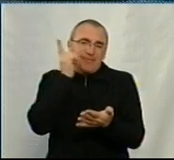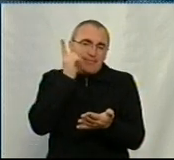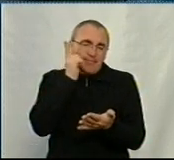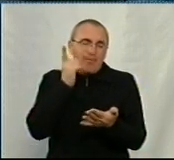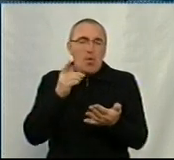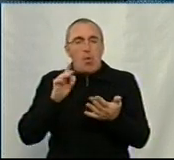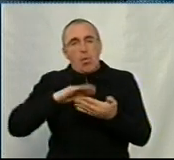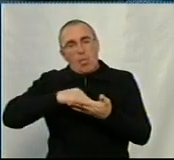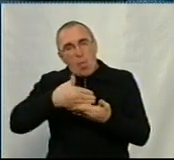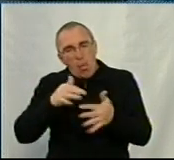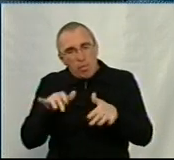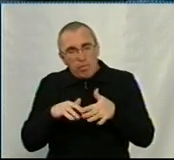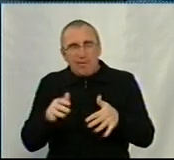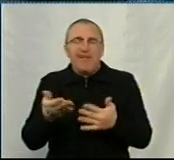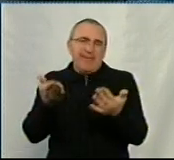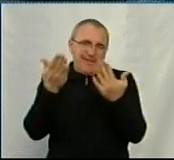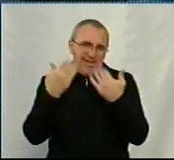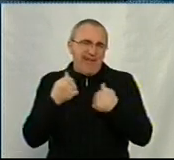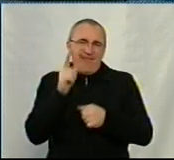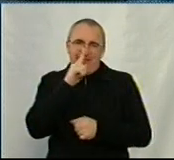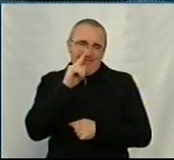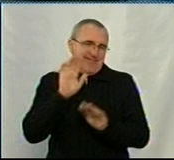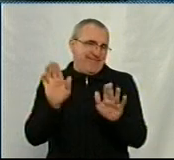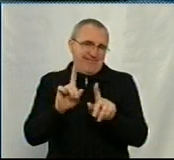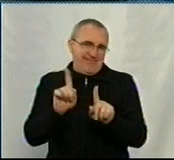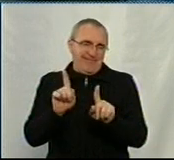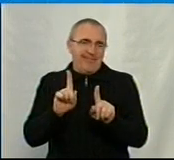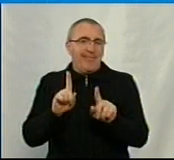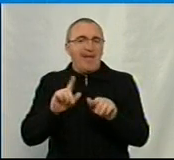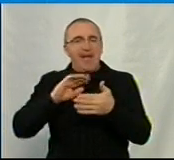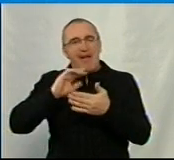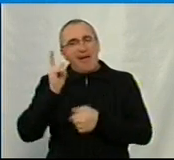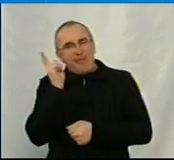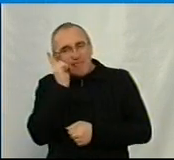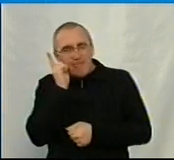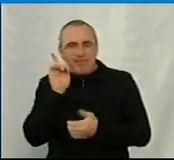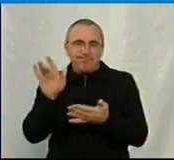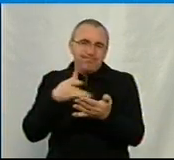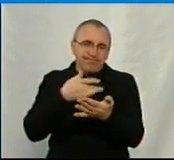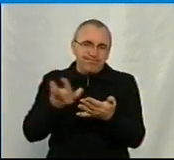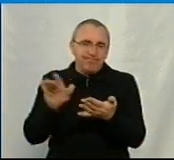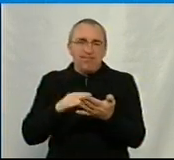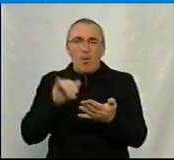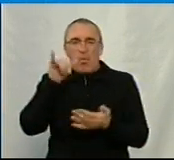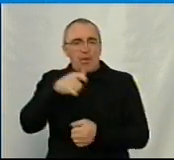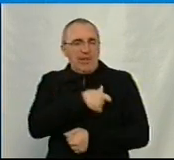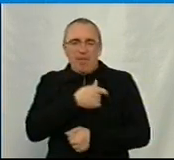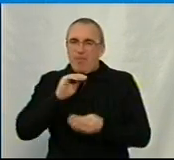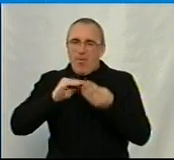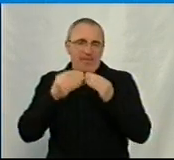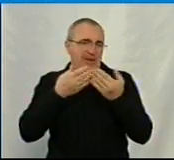ноутбук. Але я думаю, Давайте не лукавити. Я думаю, що з цим проблем не повинно бути. Проблем немає.